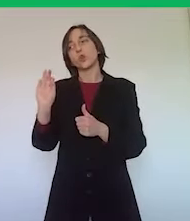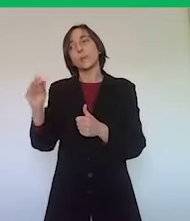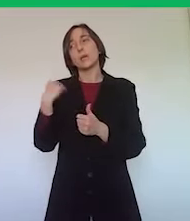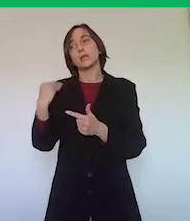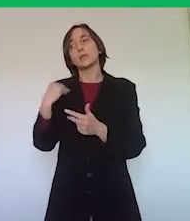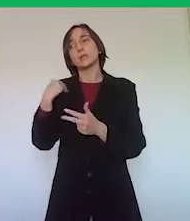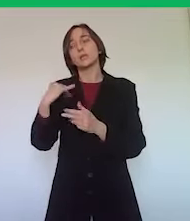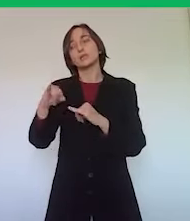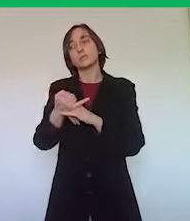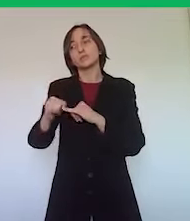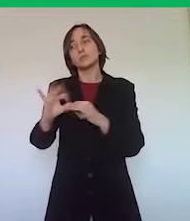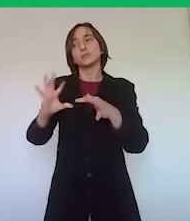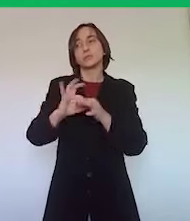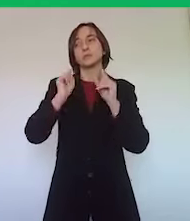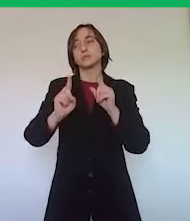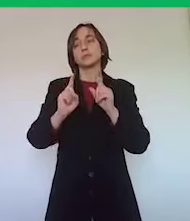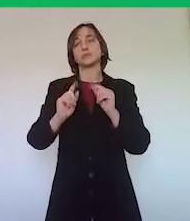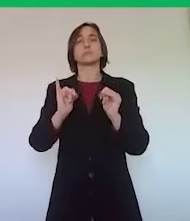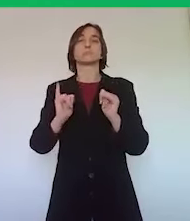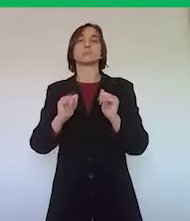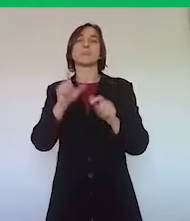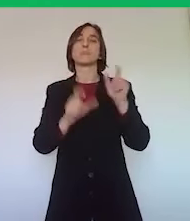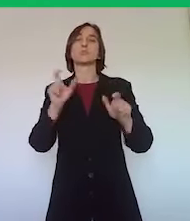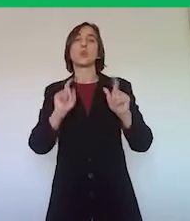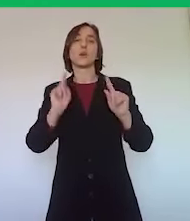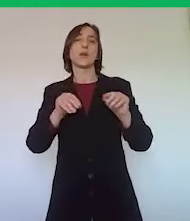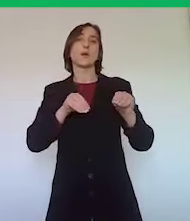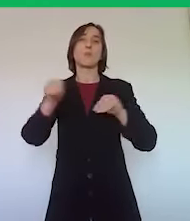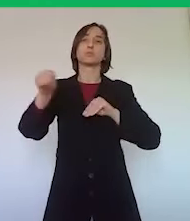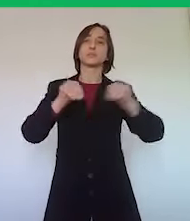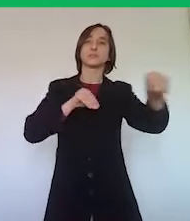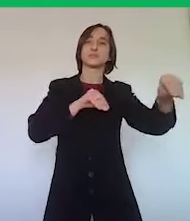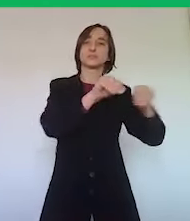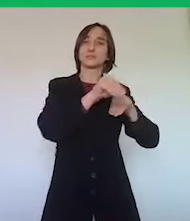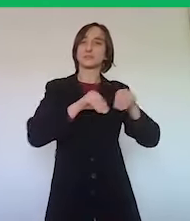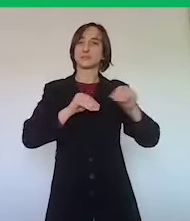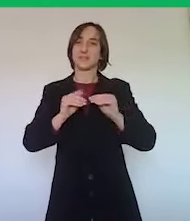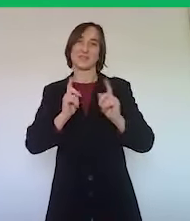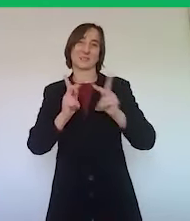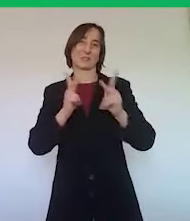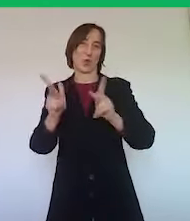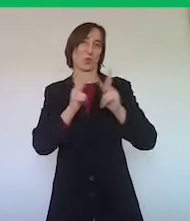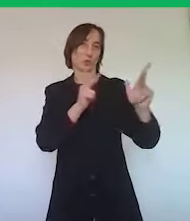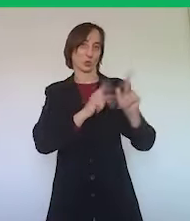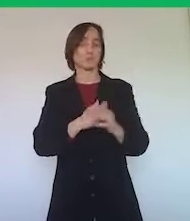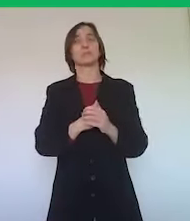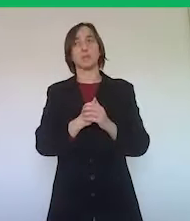riguardano in qualche modo la mobilità delle persone, diversi cittadini,